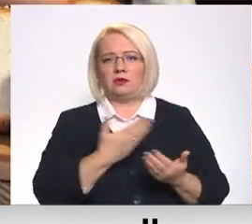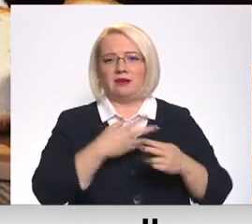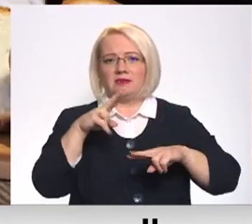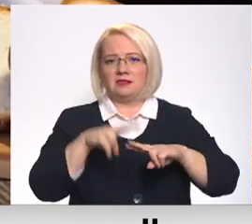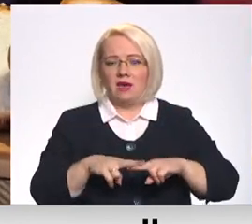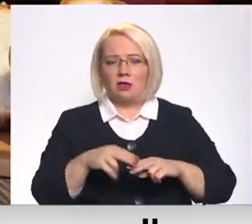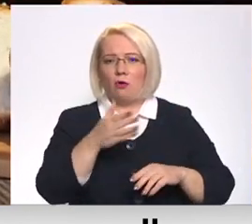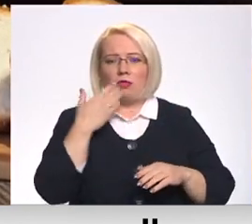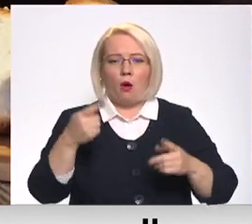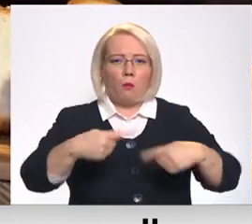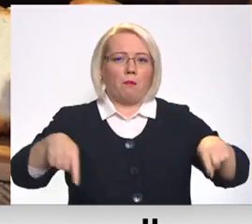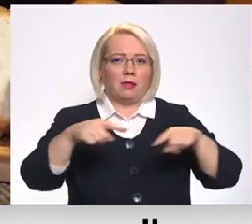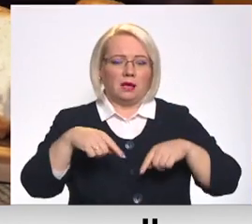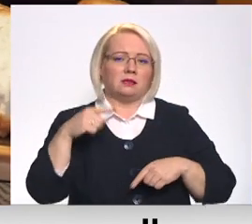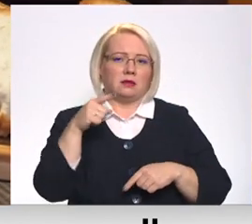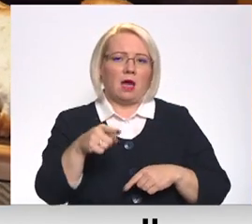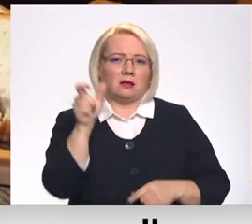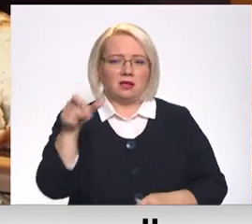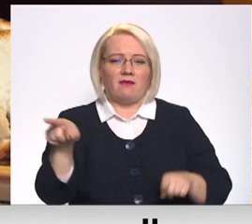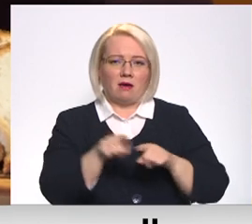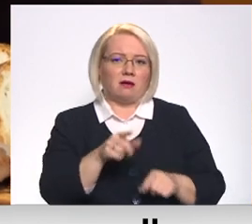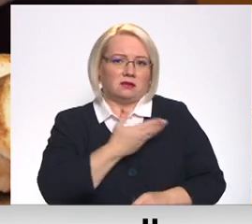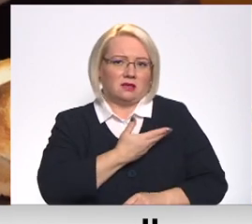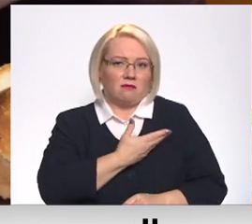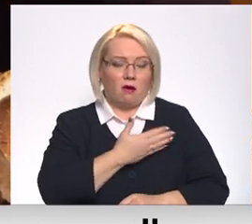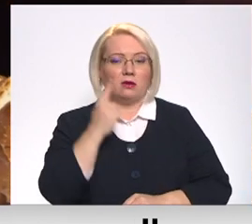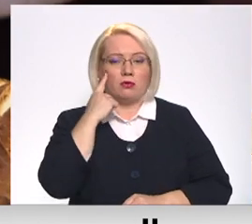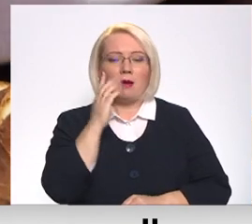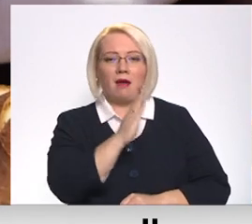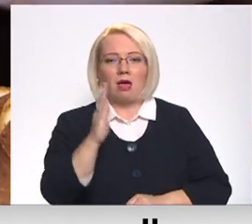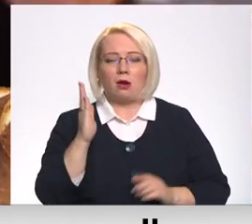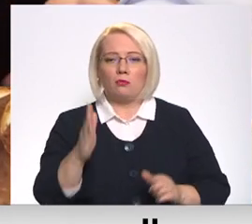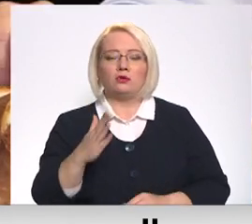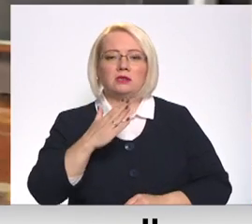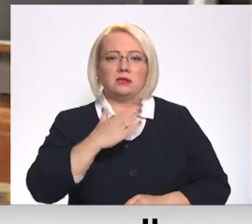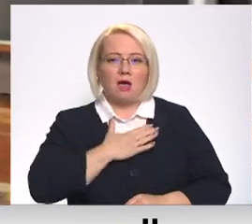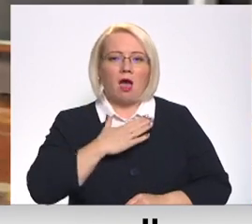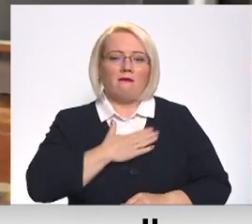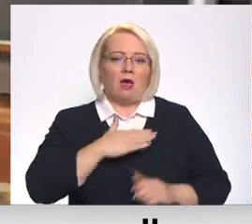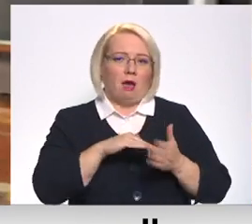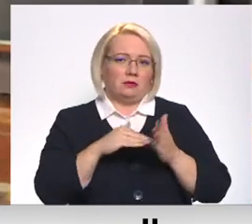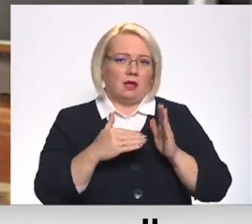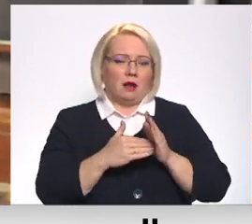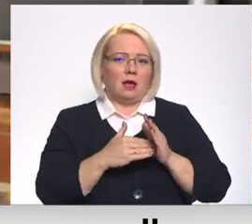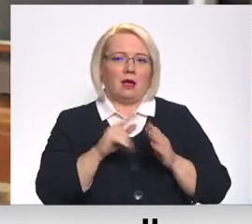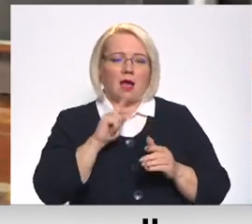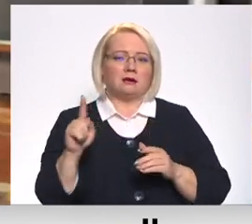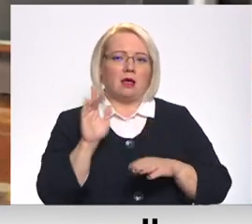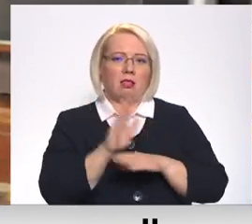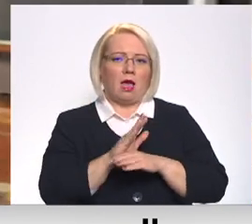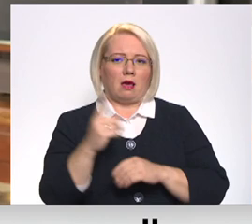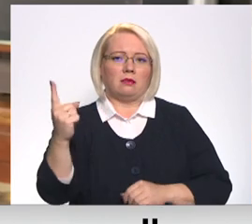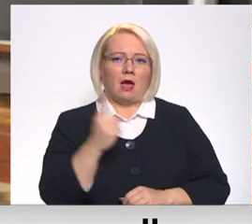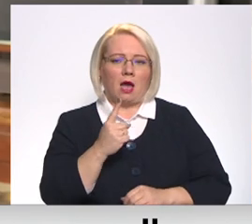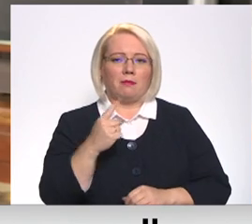ir tāda, kur nav plīts, arī tāpēc būt. Es ticu, ka katram būs tie savi apstākļi, kas liek viņam šeit atnāk, pat tad, ja